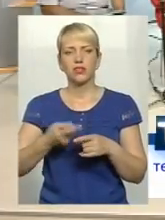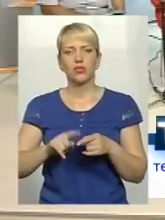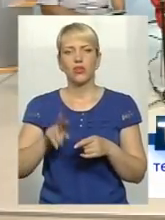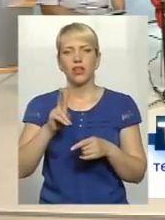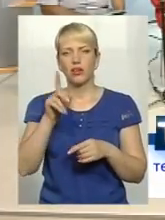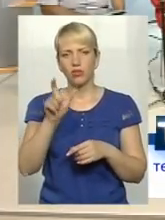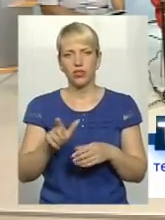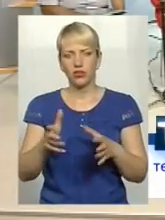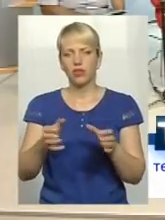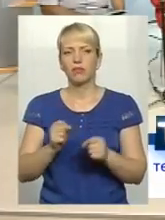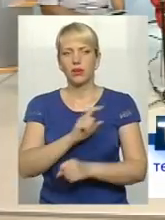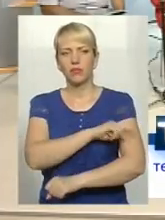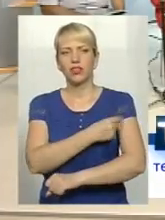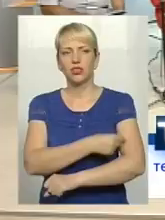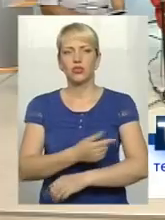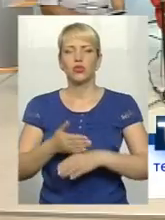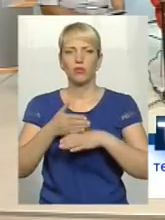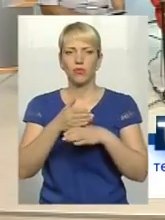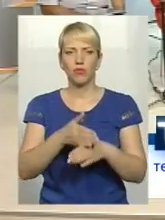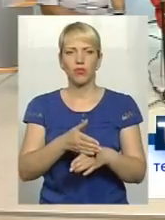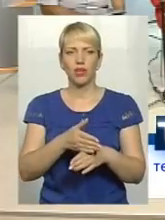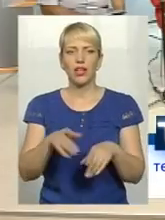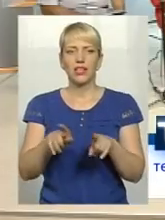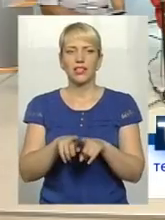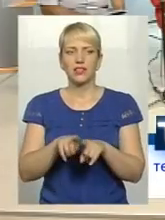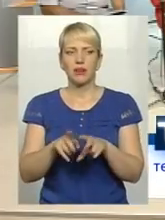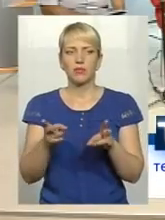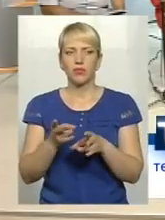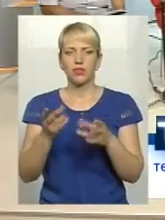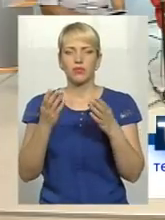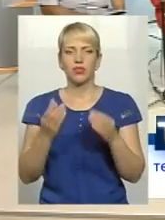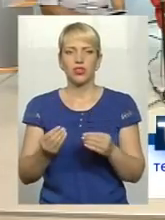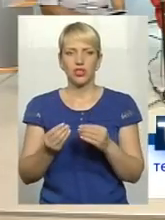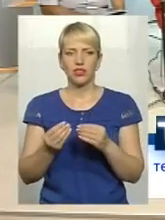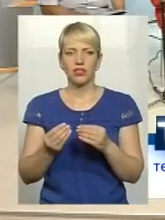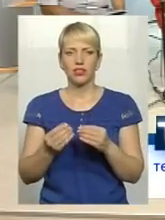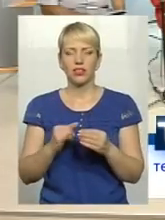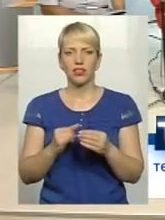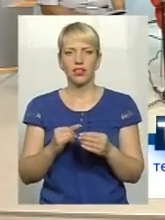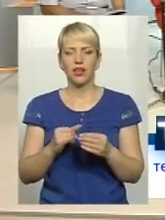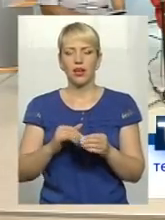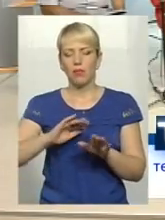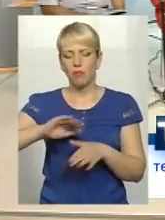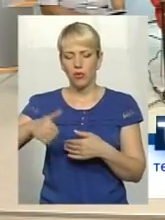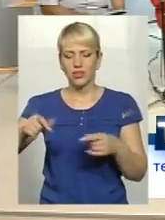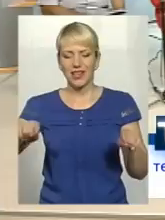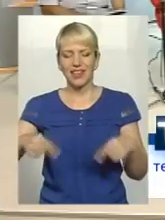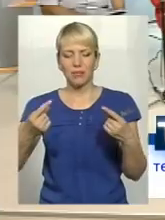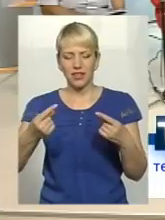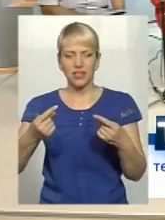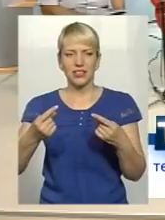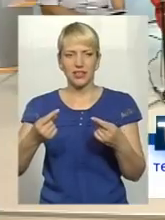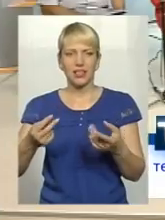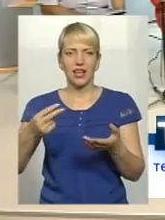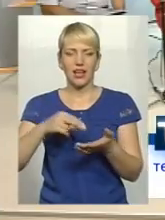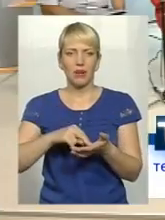отримує медичну допомогу, так само потрібна ще постреабілітаційна реабілітація,